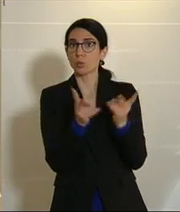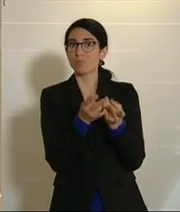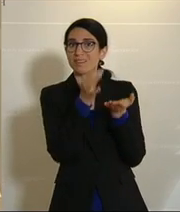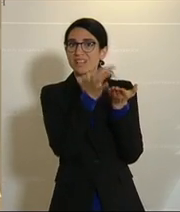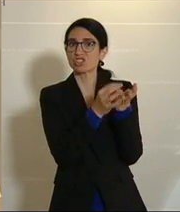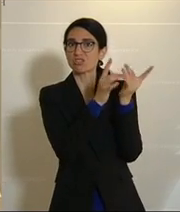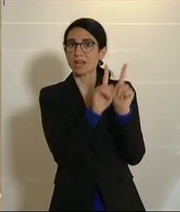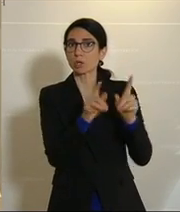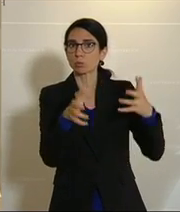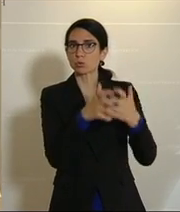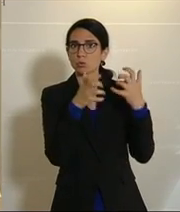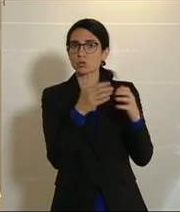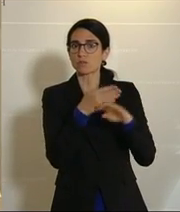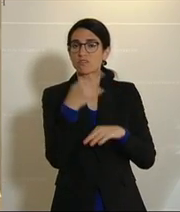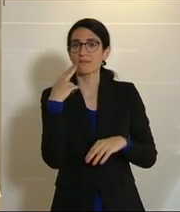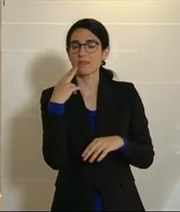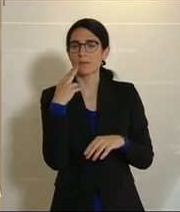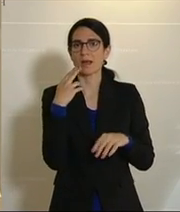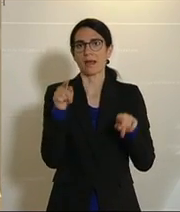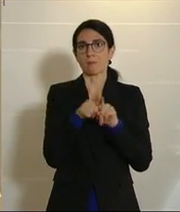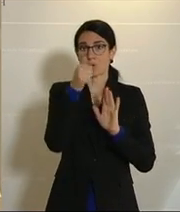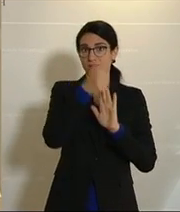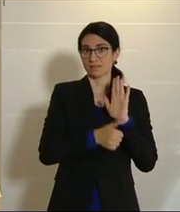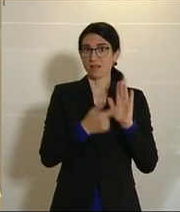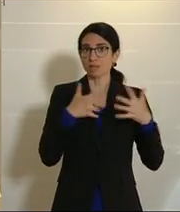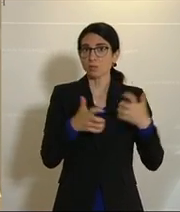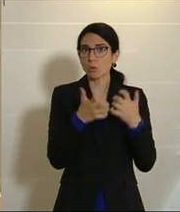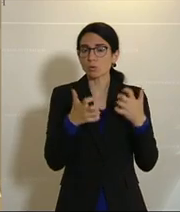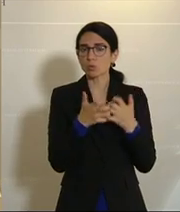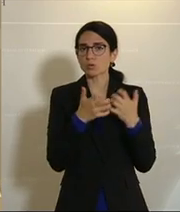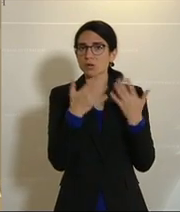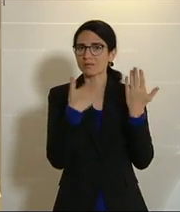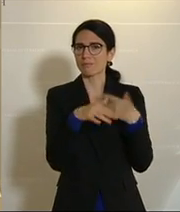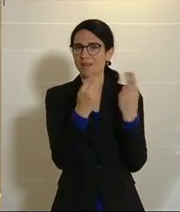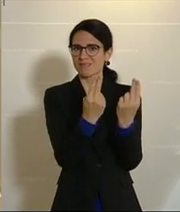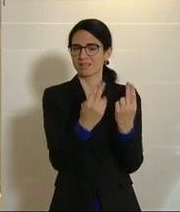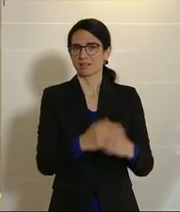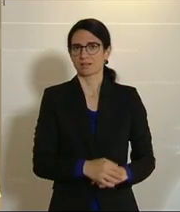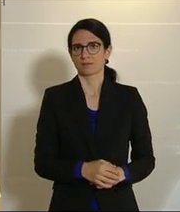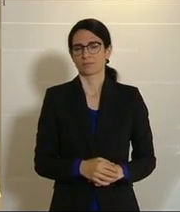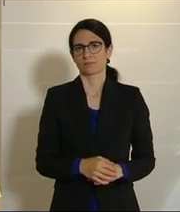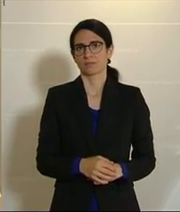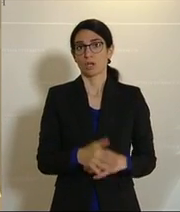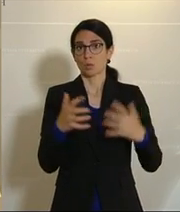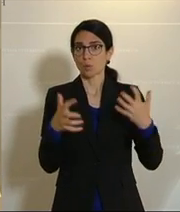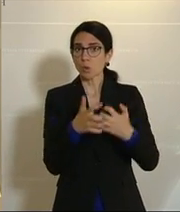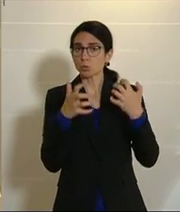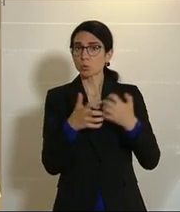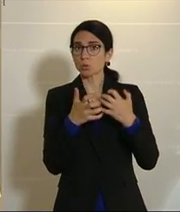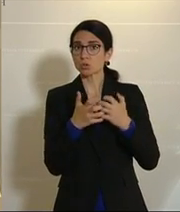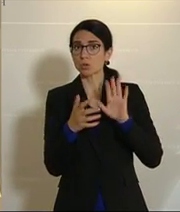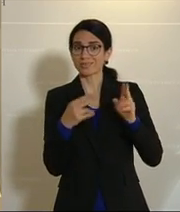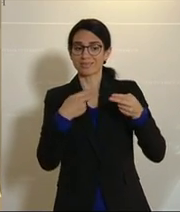der Produktion, aber auch die sozialen Standards von Produktion, die Verbindung. Heißt aber auch, Produktion möglichst